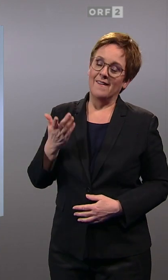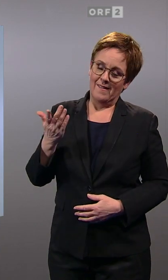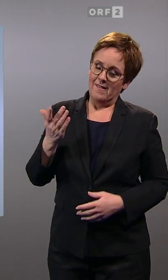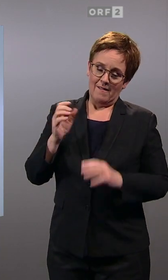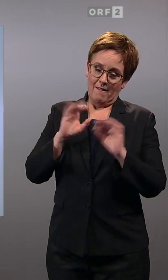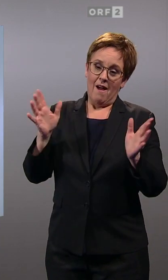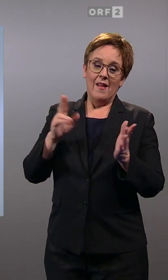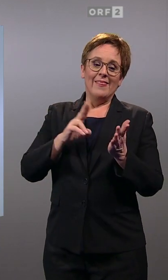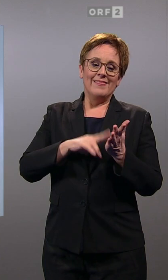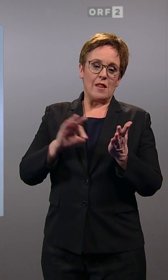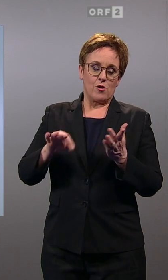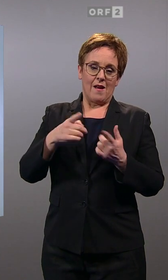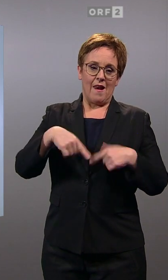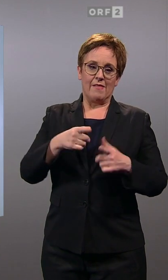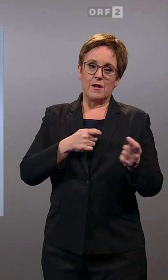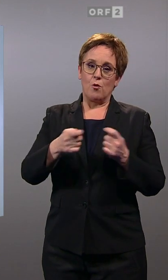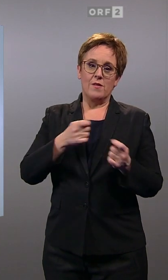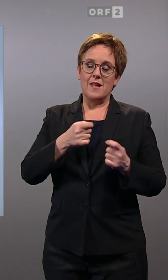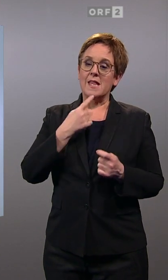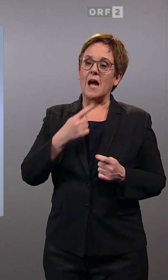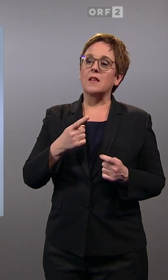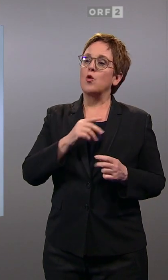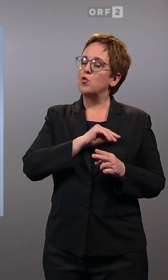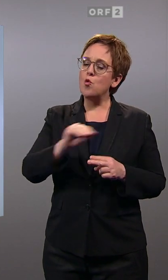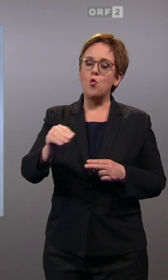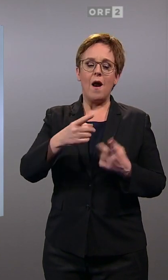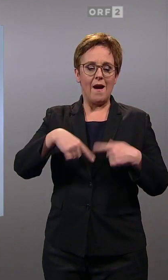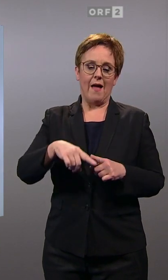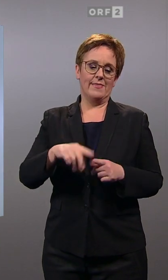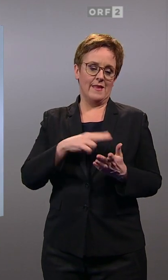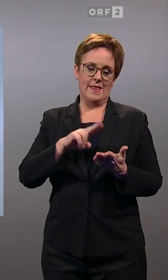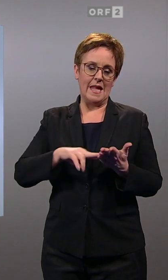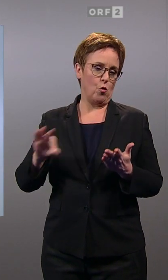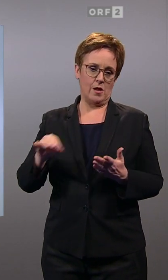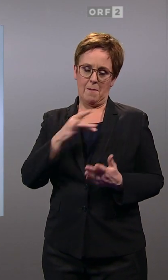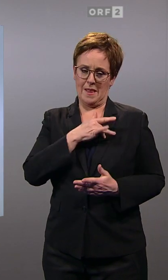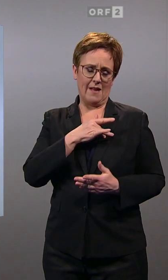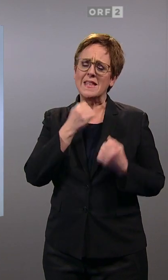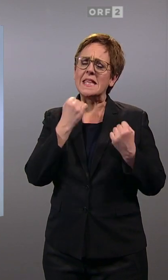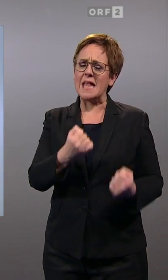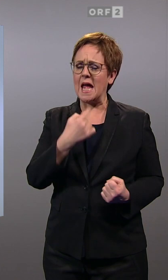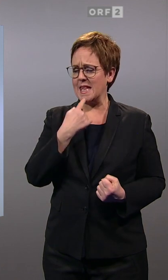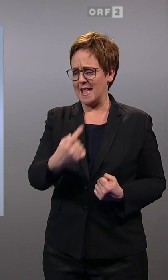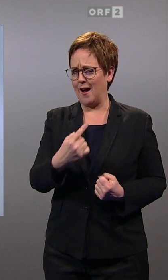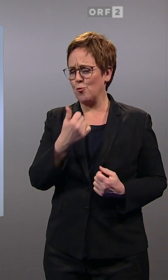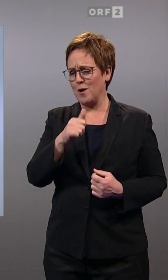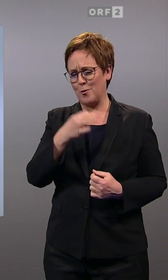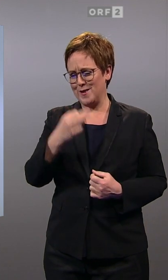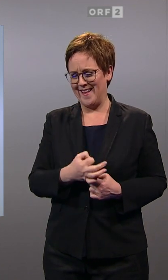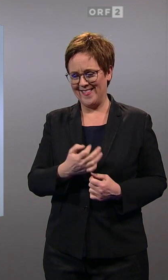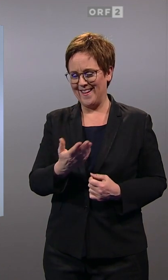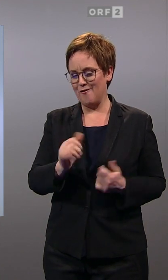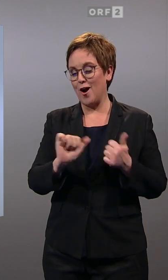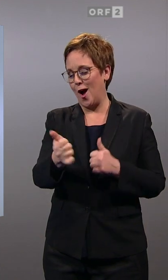niederösterreichischen Landespolitik kommen werden. Das war eine rein landespolitische Sache. Das hat mit der Bundespolitik nichts